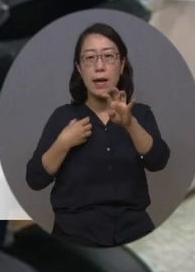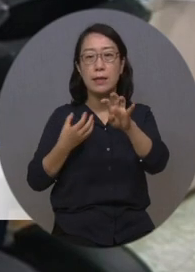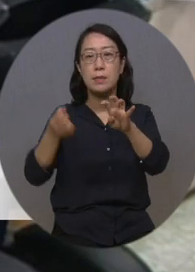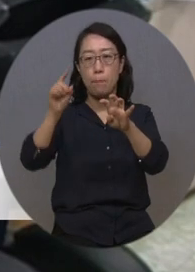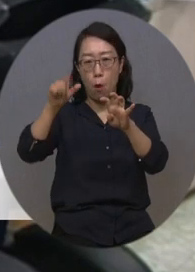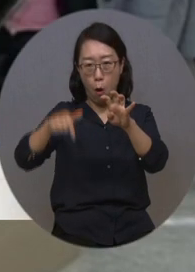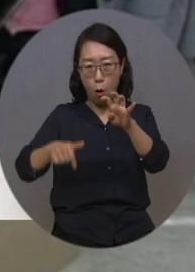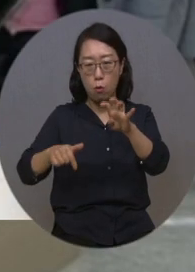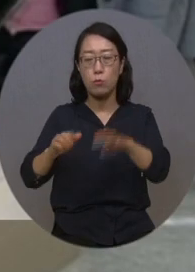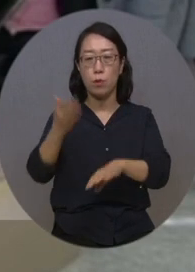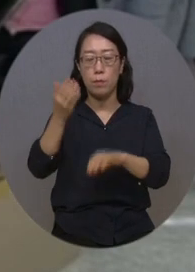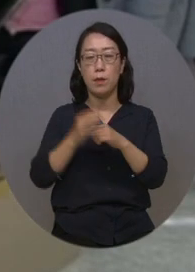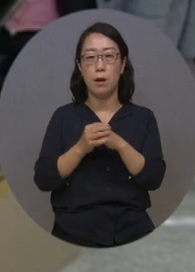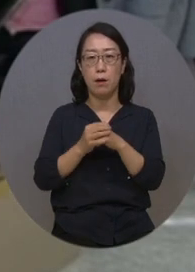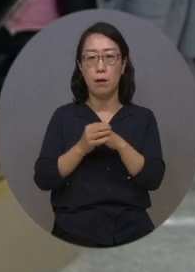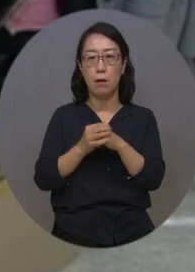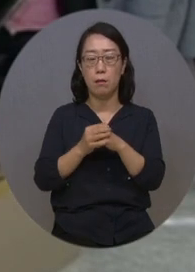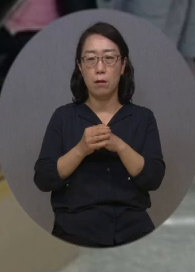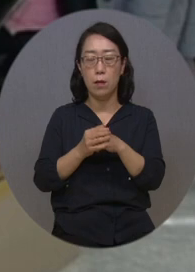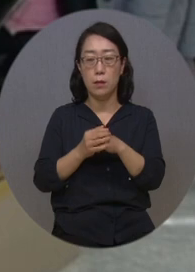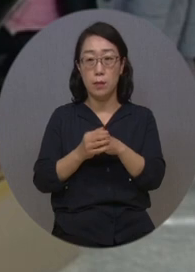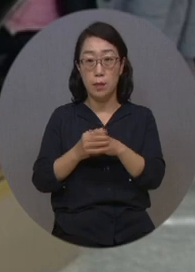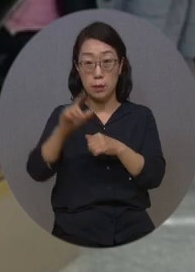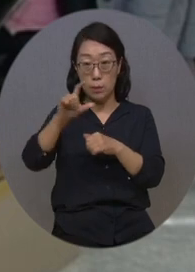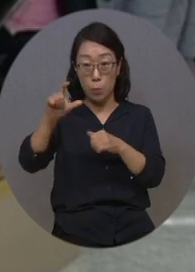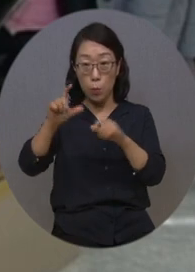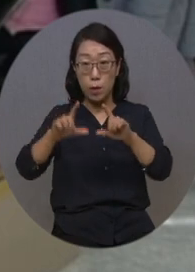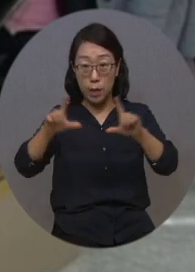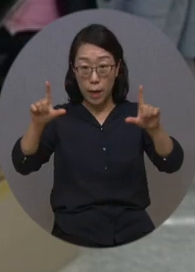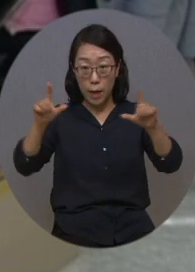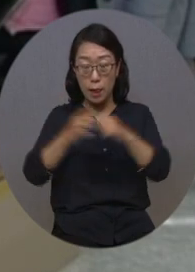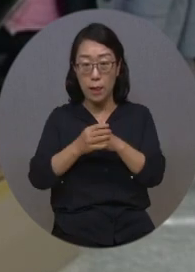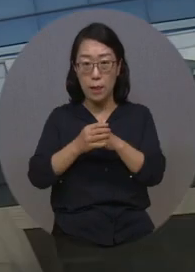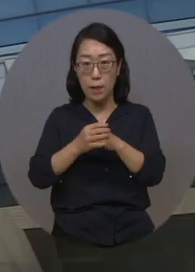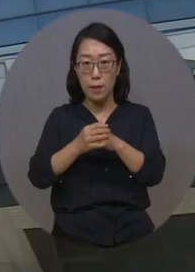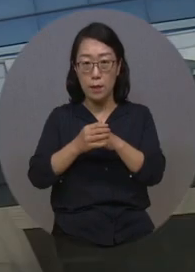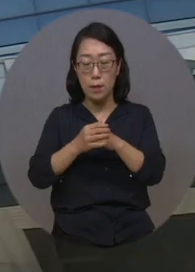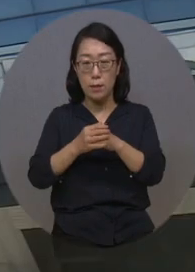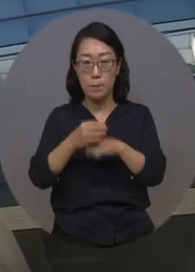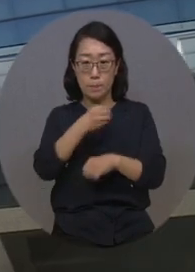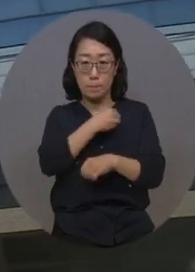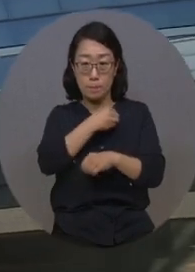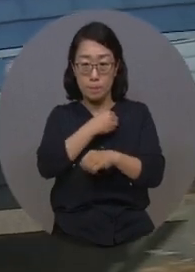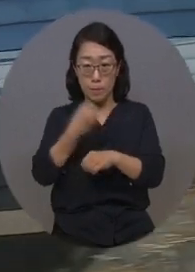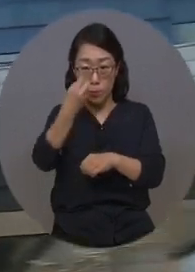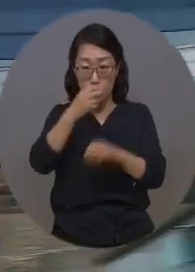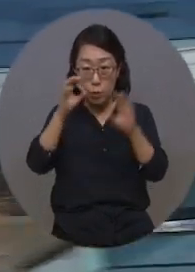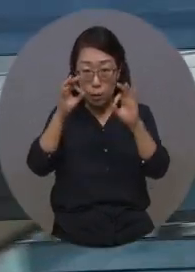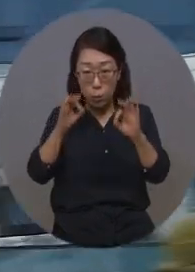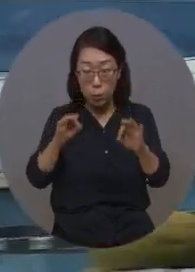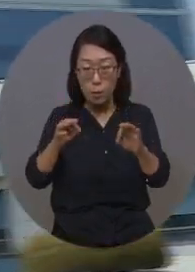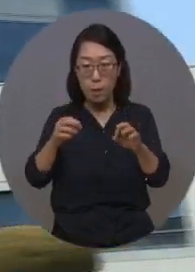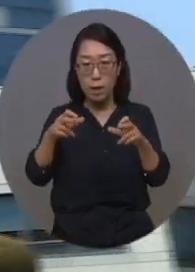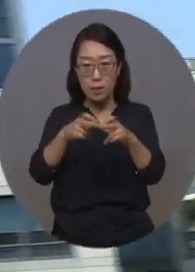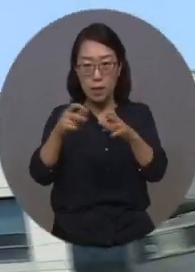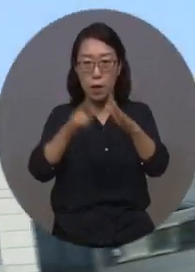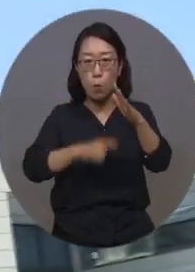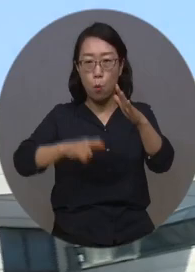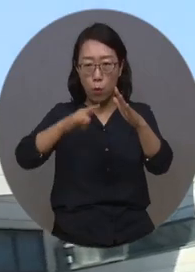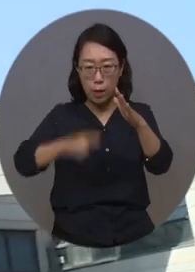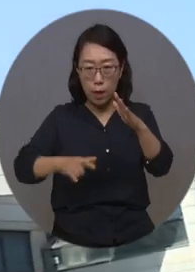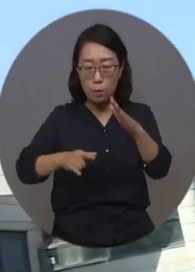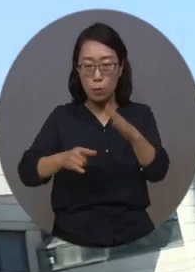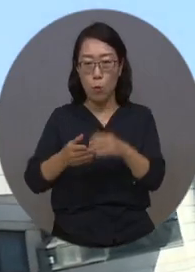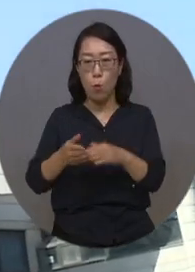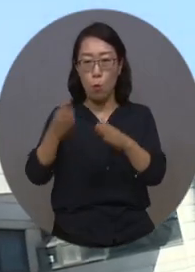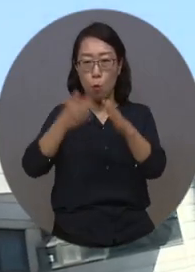것으로 조사됐습니다. 지난 15일 더불어민주당 이소영 의원은 한국장애인고용당과 산자이소관 공기업,